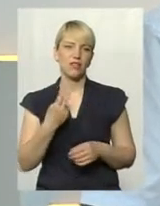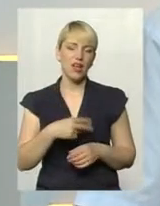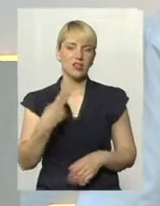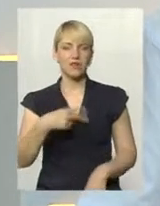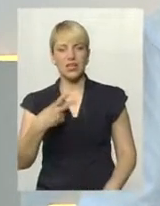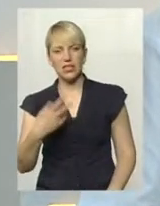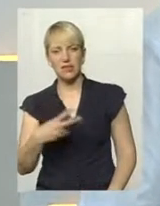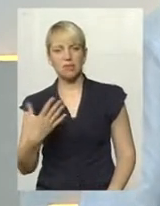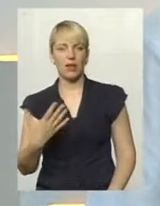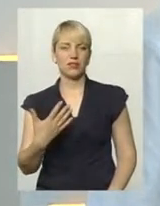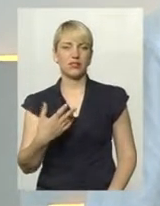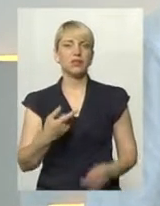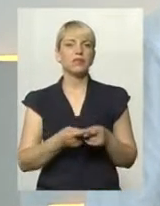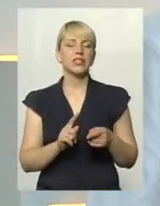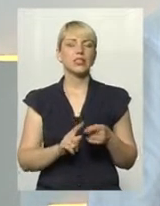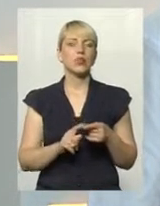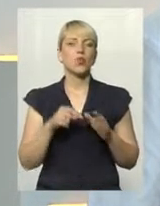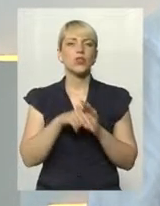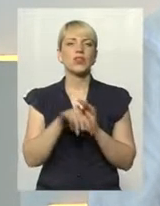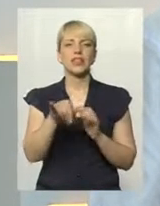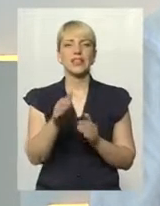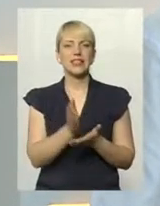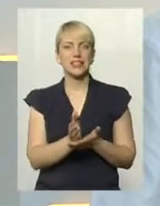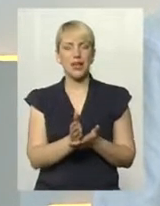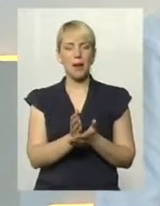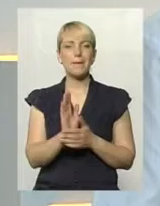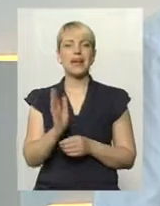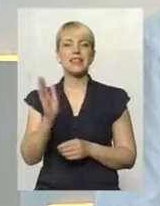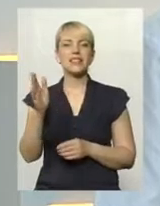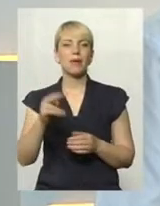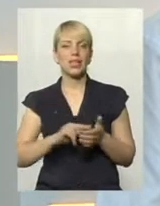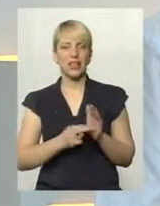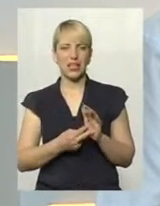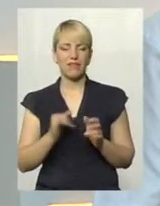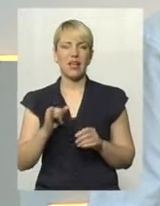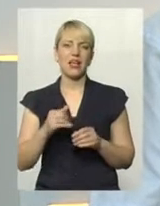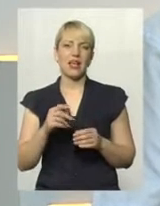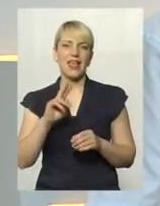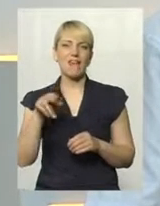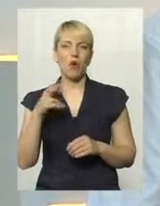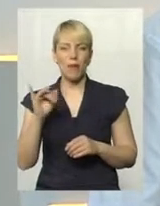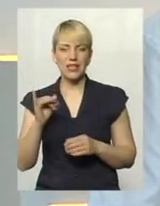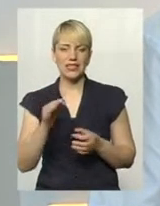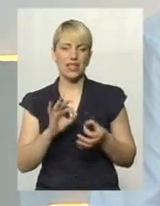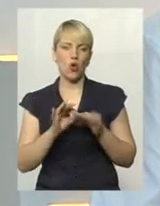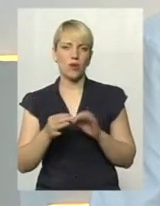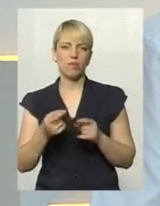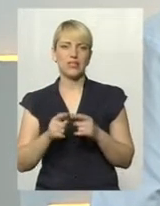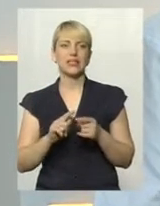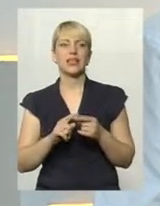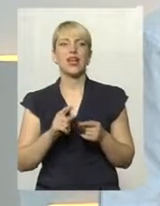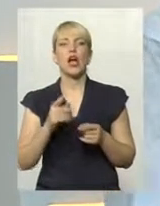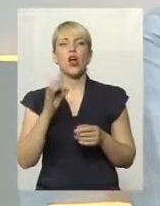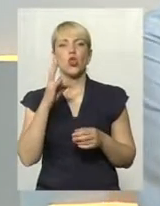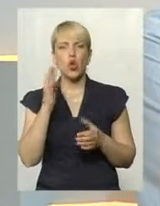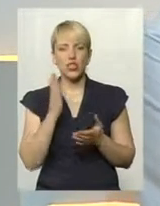-25 років. Тобто в них є перспектива, і не тільки олімпійські хіри. Цикл олімпійський – це раз в 4 роки, поміж ними